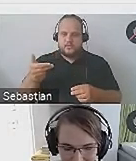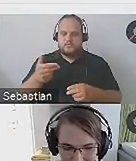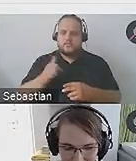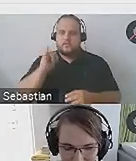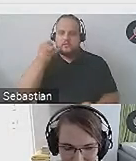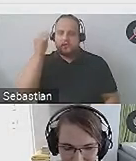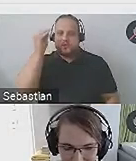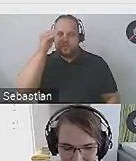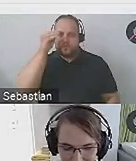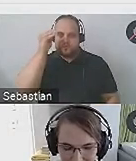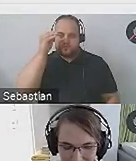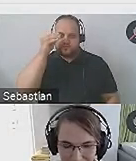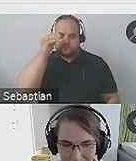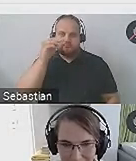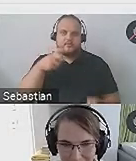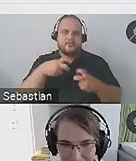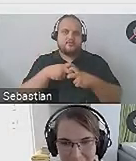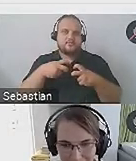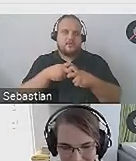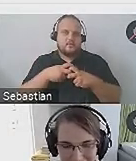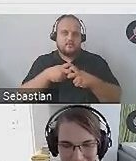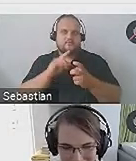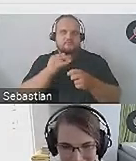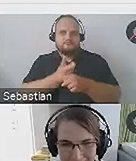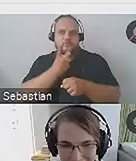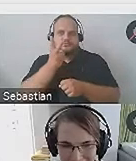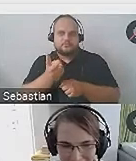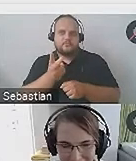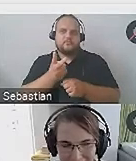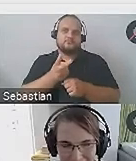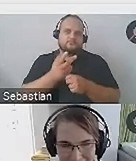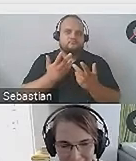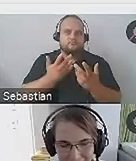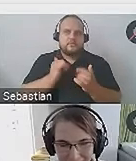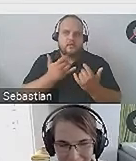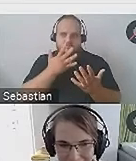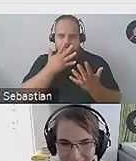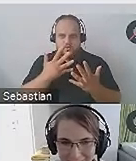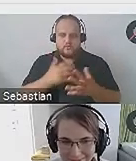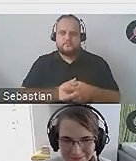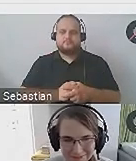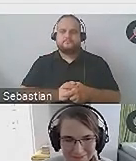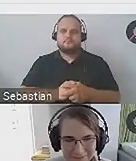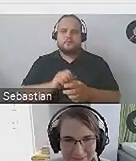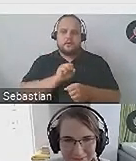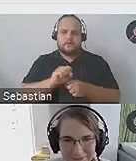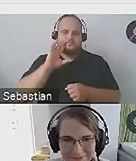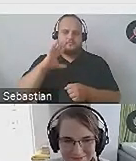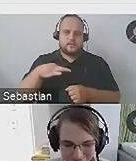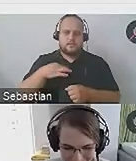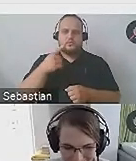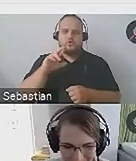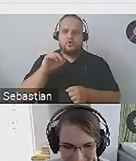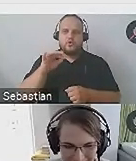dostępności cyfrowej. Jest z nami Dorota Orzeszek,